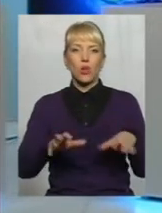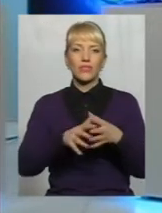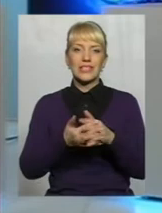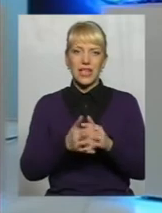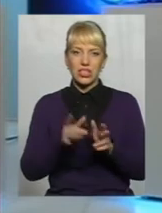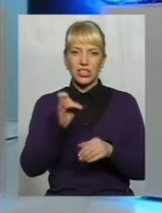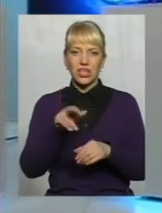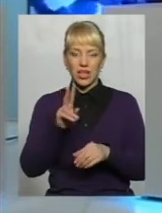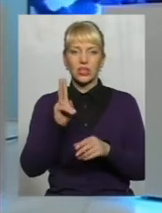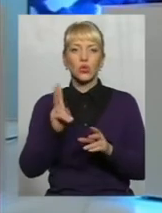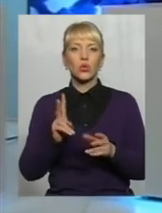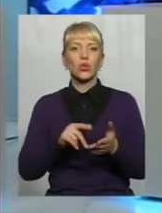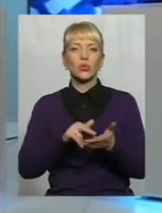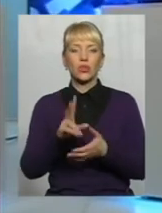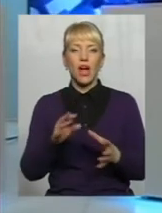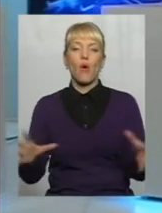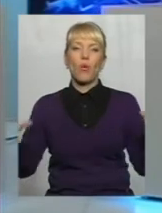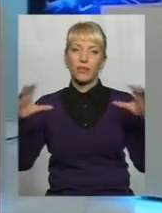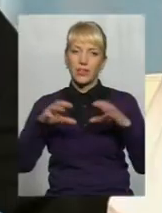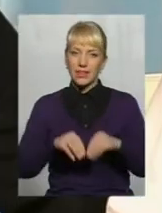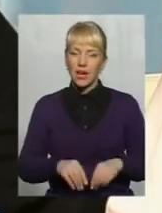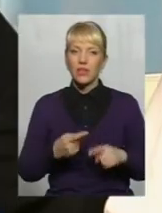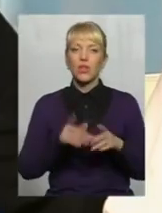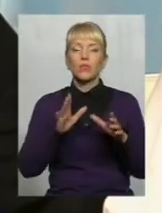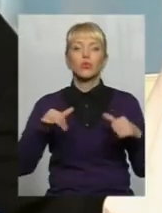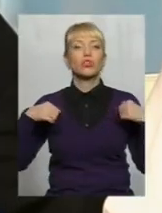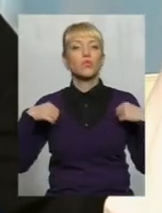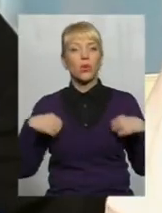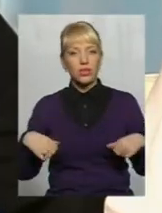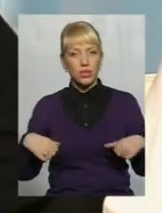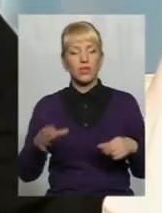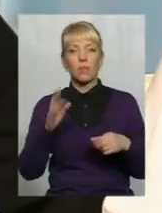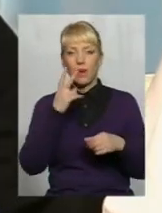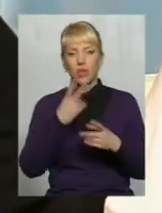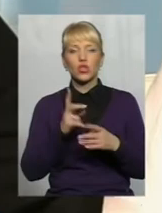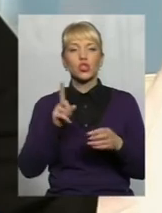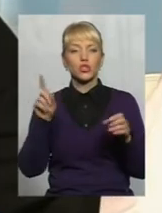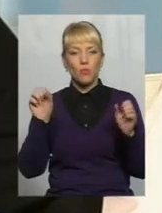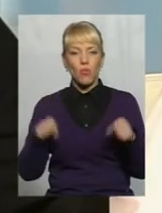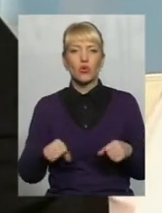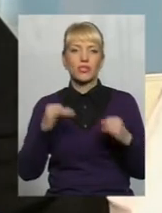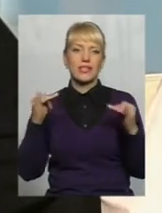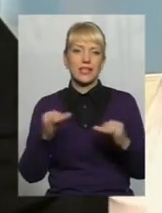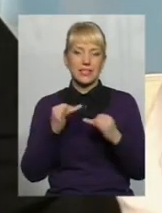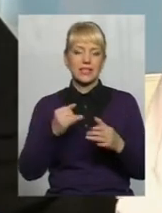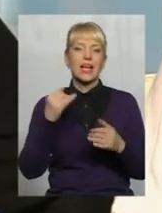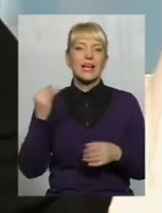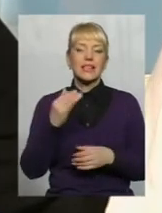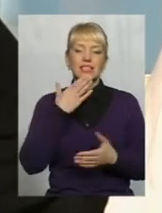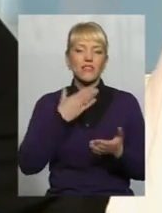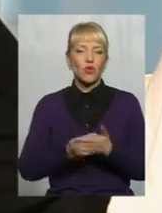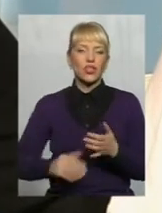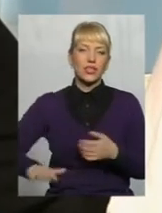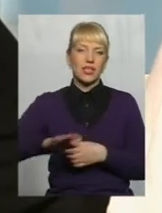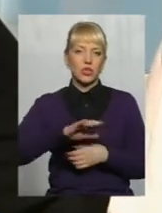які дають згоду Ну які йдуть на об'єднання, вони вже будуть більш спокійні Будуть бачити, що вони зможуть захистити інтереси своїх територій І я думаю,